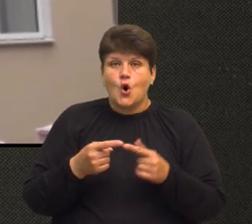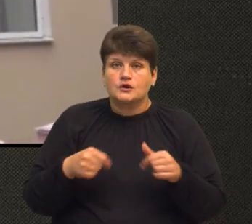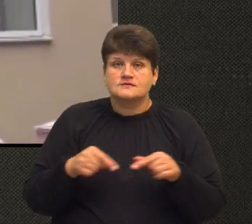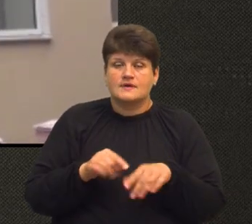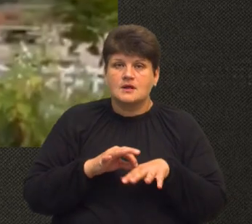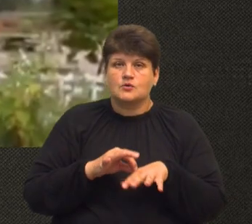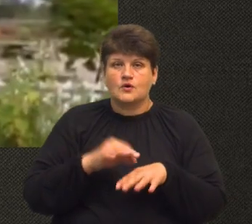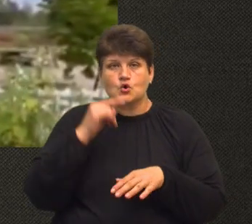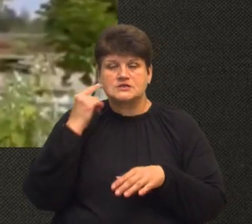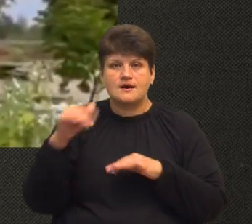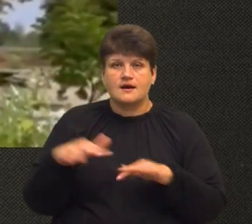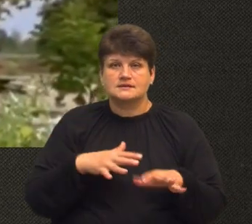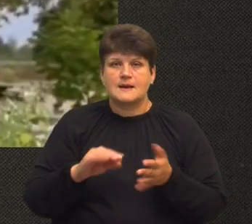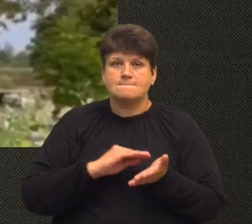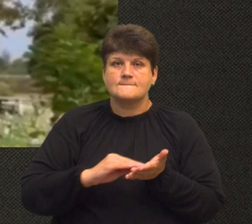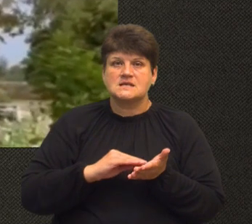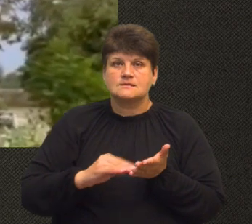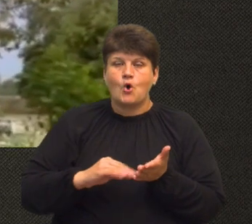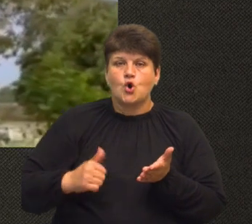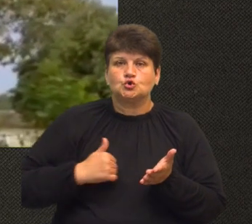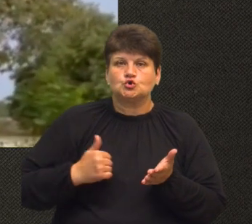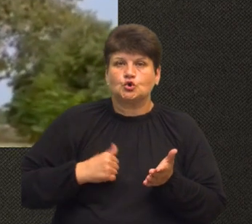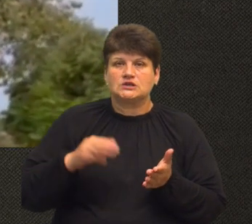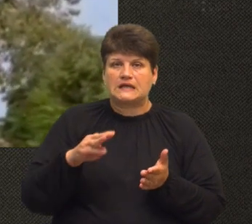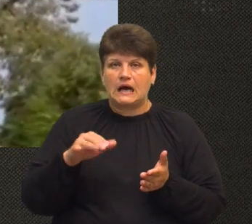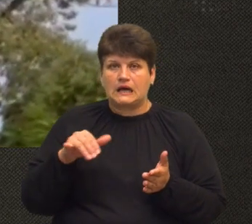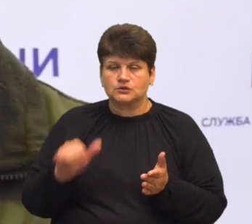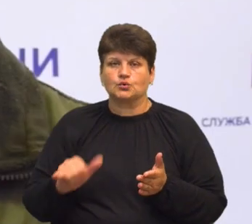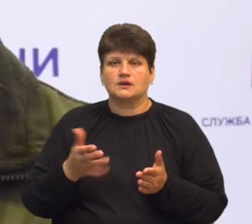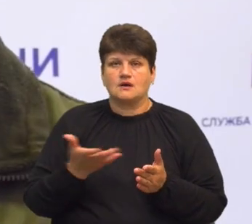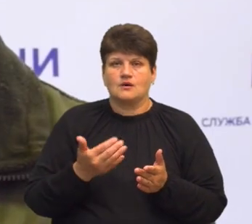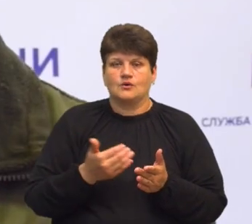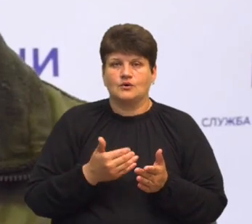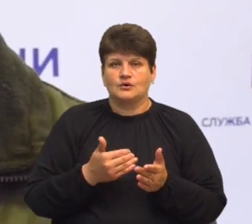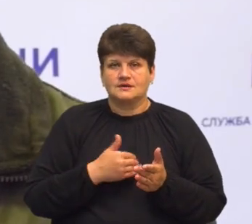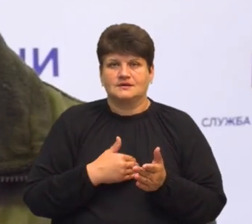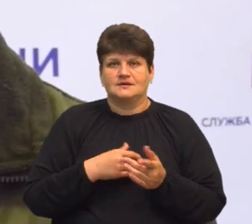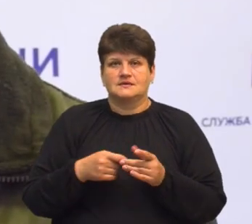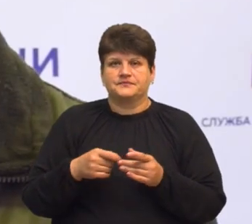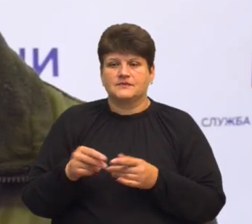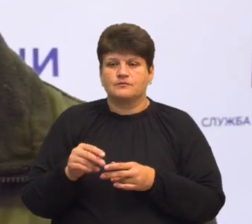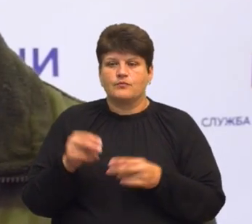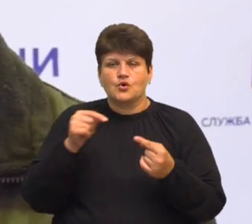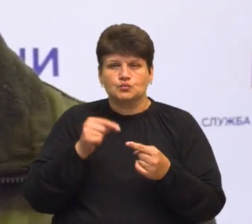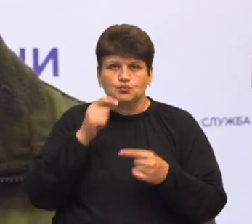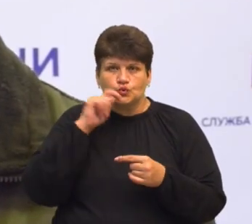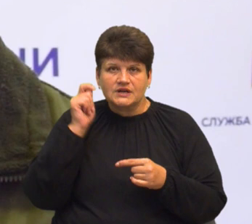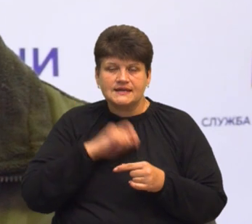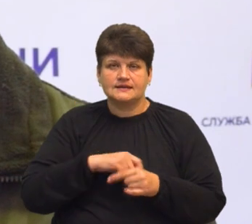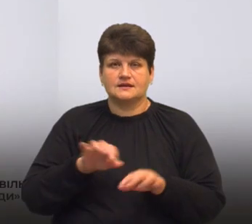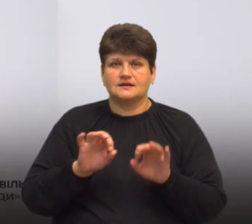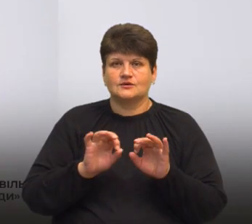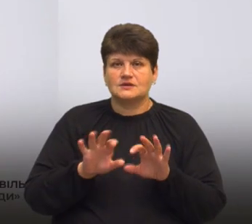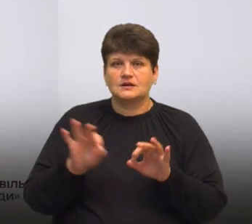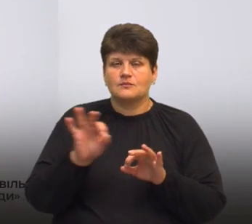всеросійську акцію «Письмо солдату», якою російська влада намагалася дискредитувати державну владу України та виправдати злочини російських окупаційних